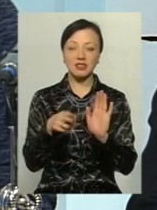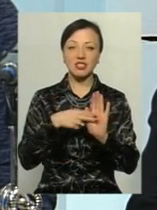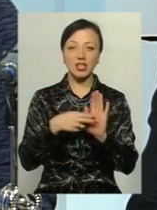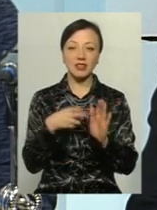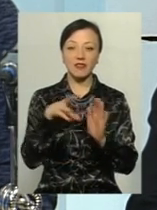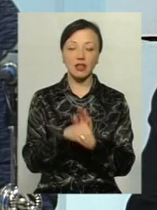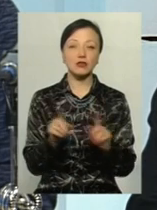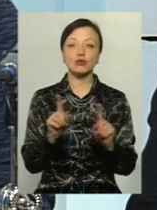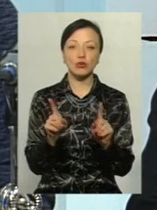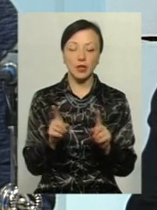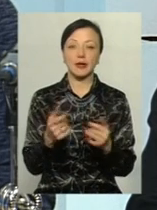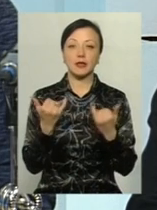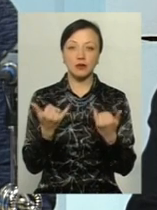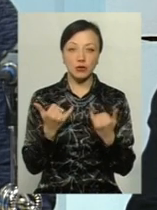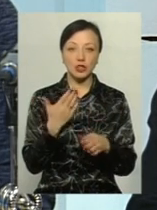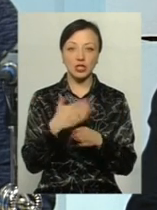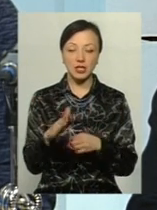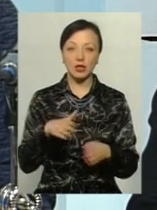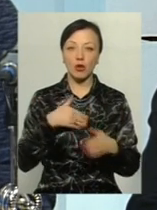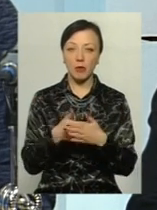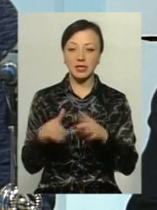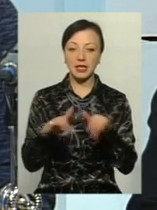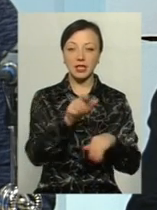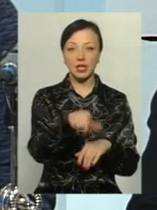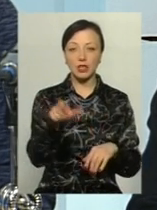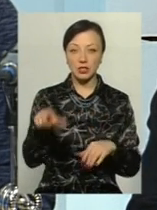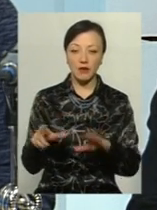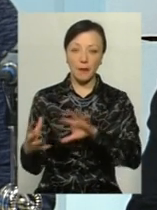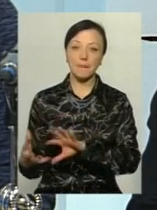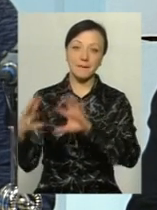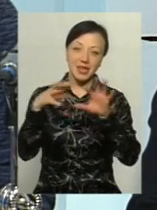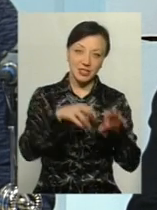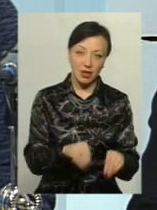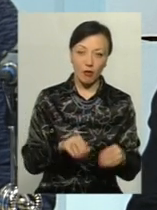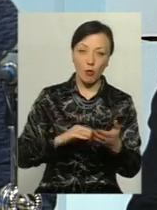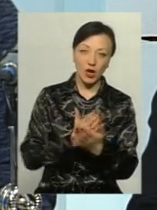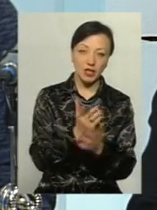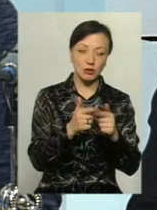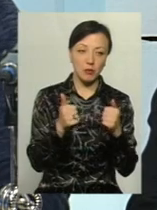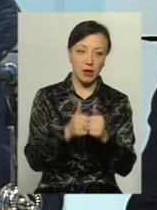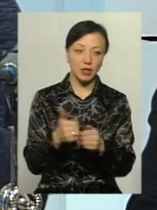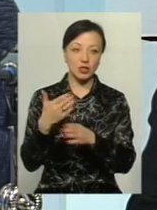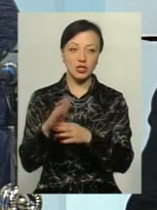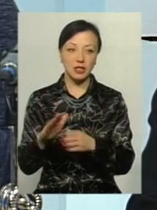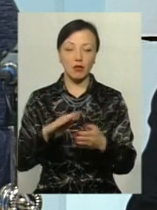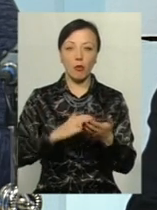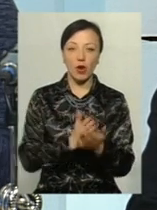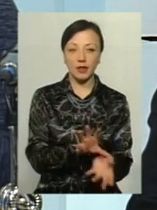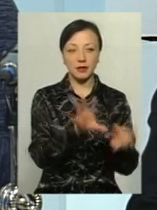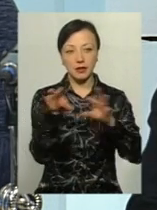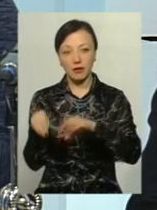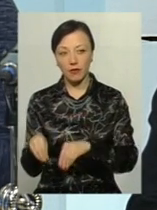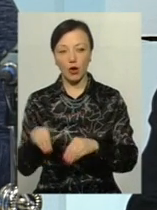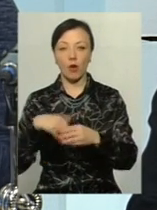чого існує. Тому сьогодні частина громадських діячів перекочувала в політичні партії, частина політиків громадські